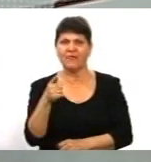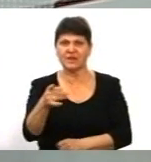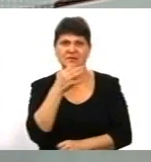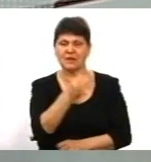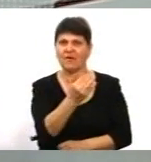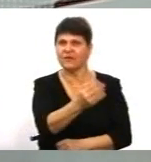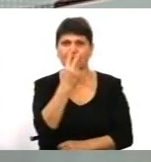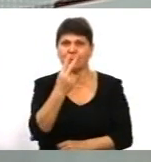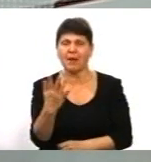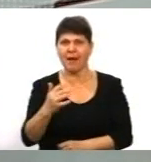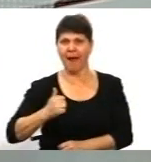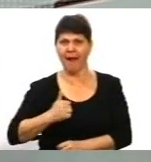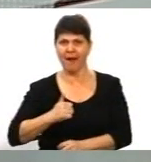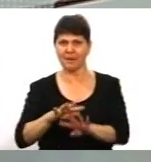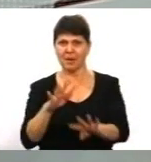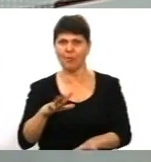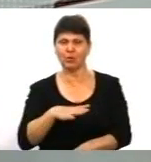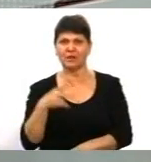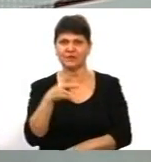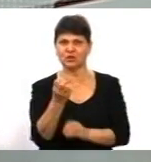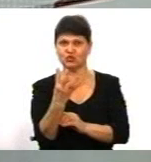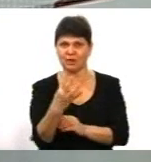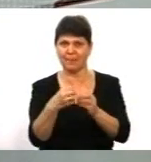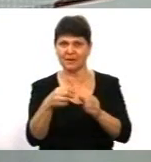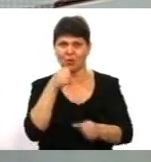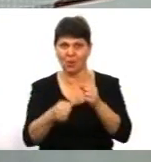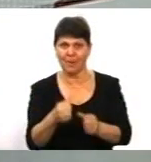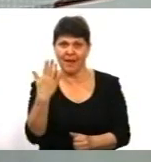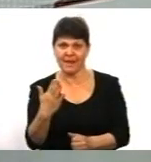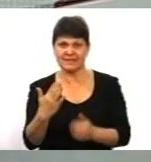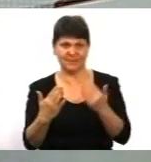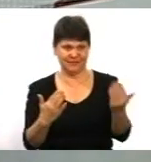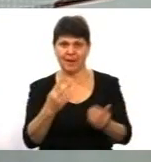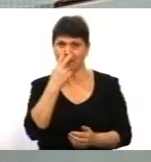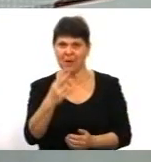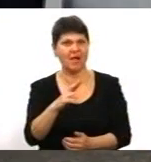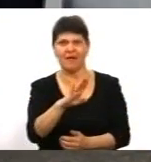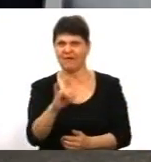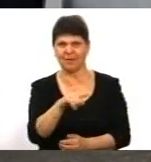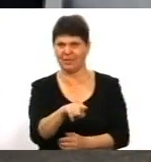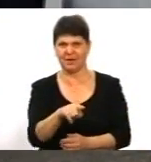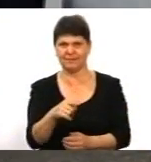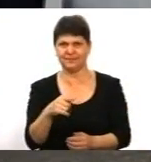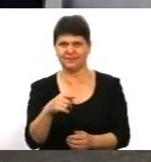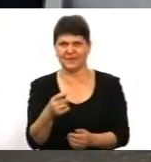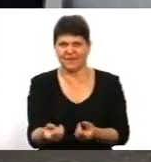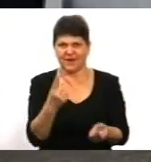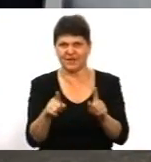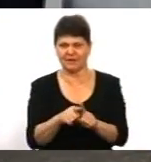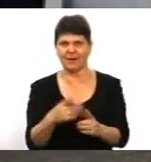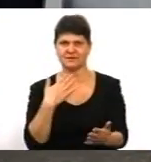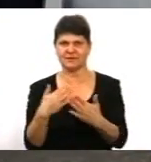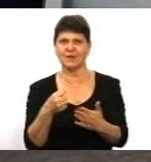-15 році. Якщо б ви бачили, то ви б навряд чи б були, ну, виявляли таке ставлення.